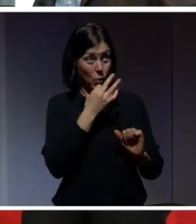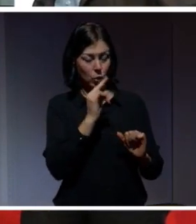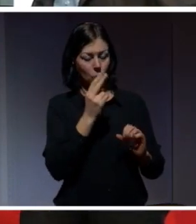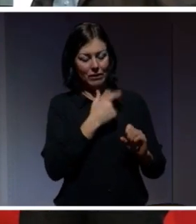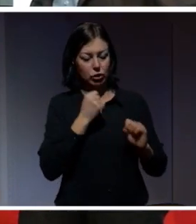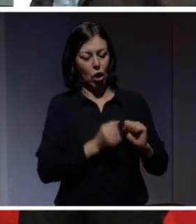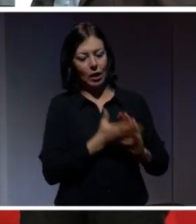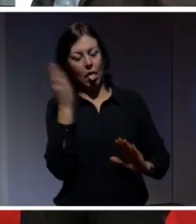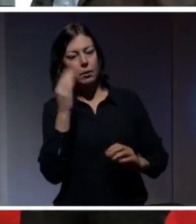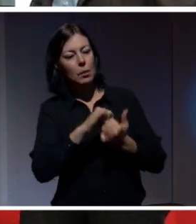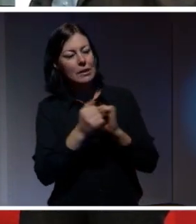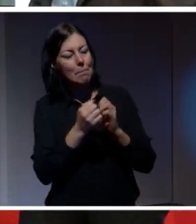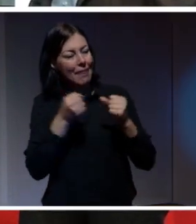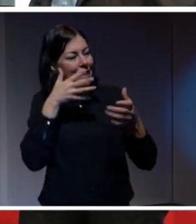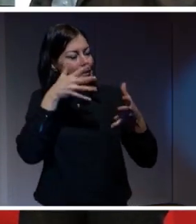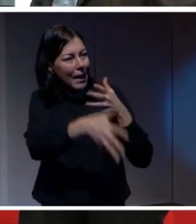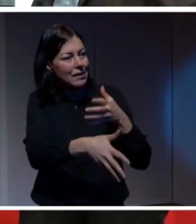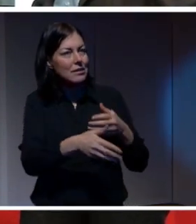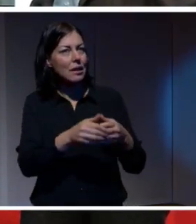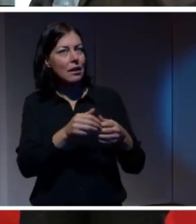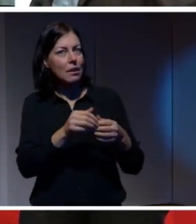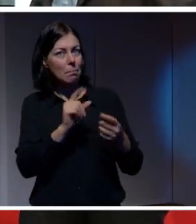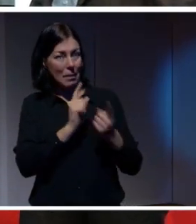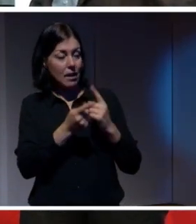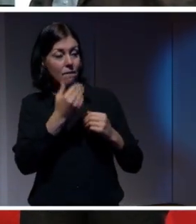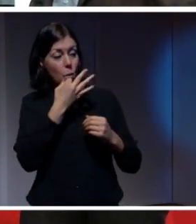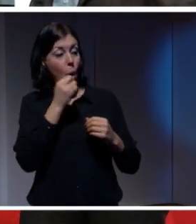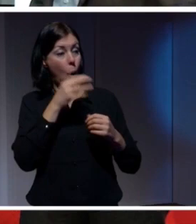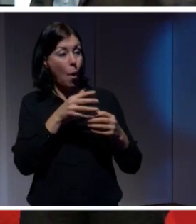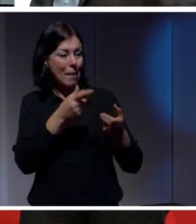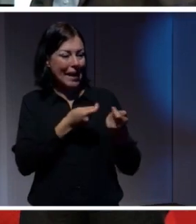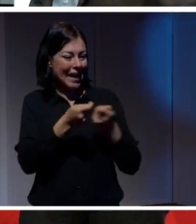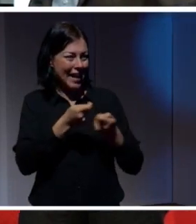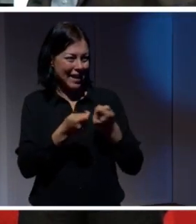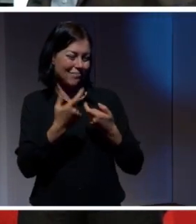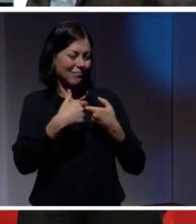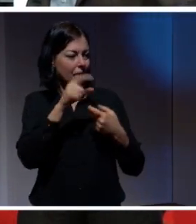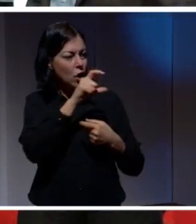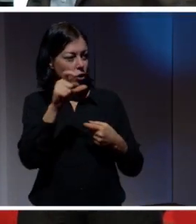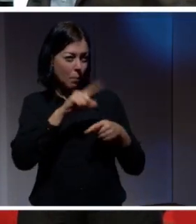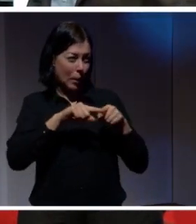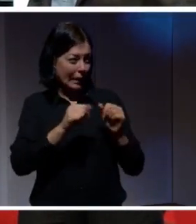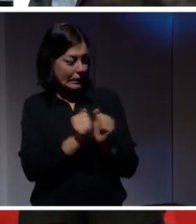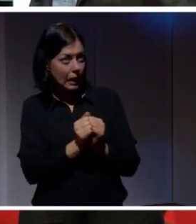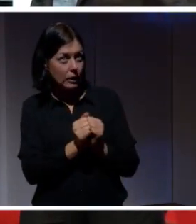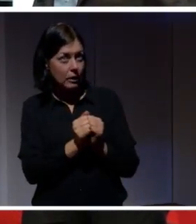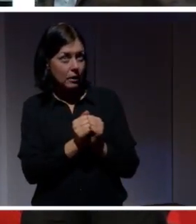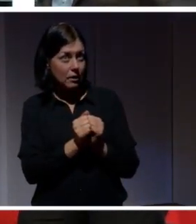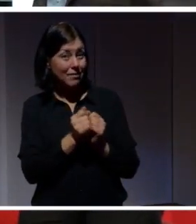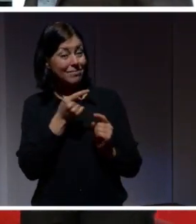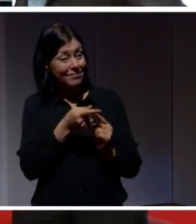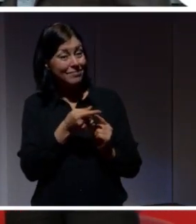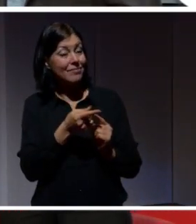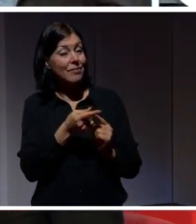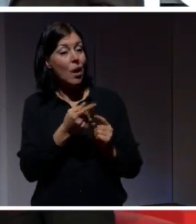nu, utan jag menar att transparensen blir ju en fråga om reglering av företag på olika sätt. Och det kommer lite tillbaka till